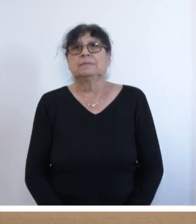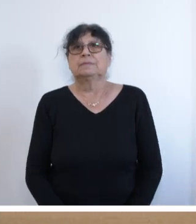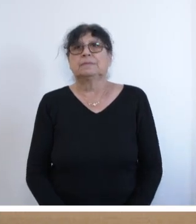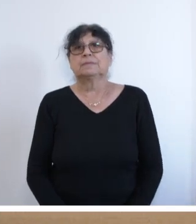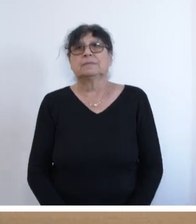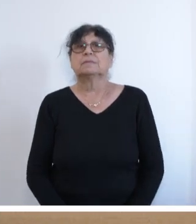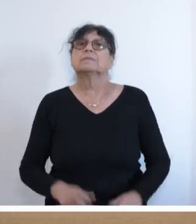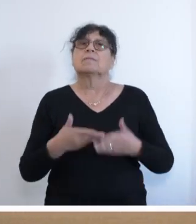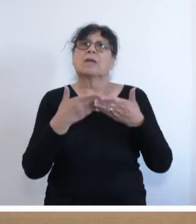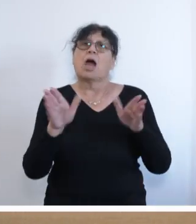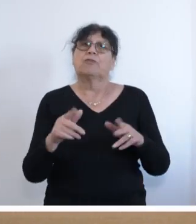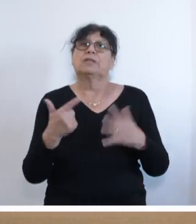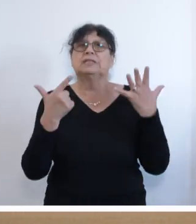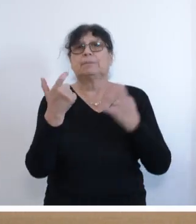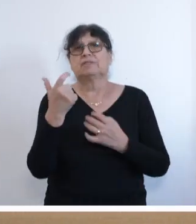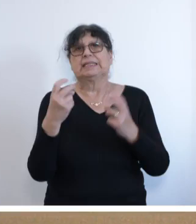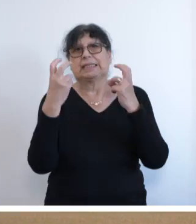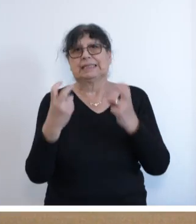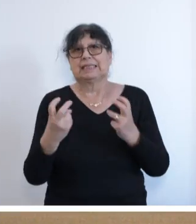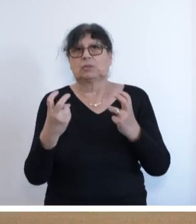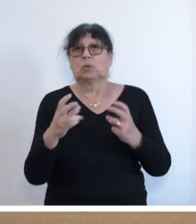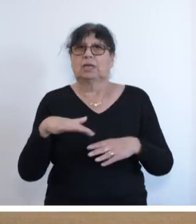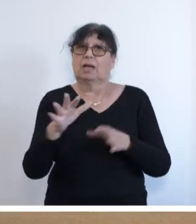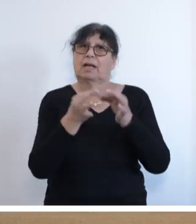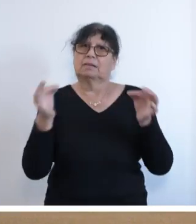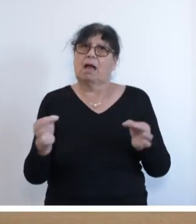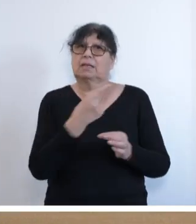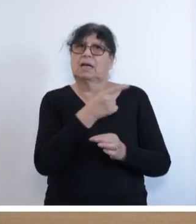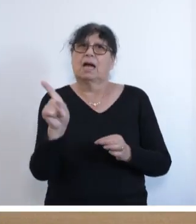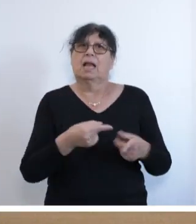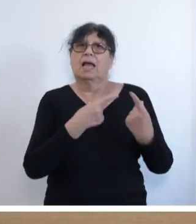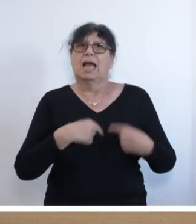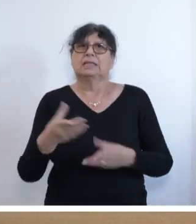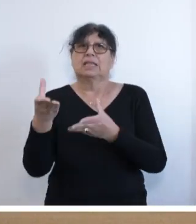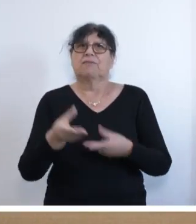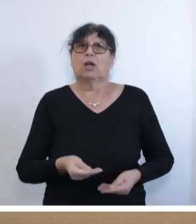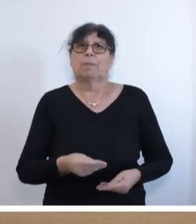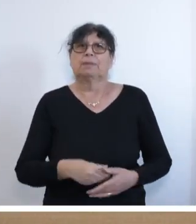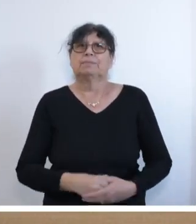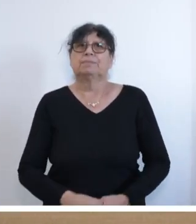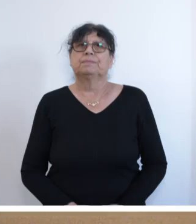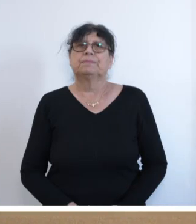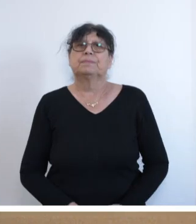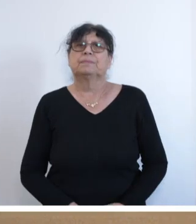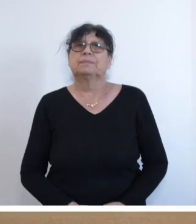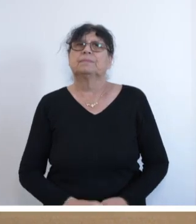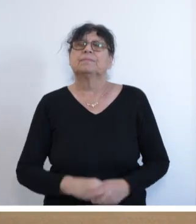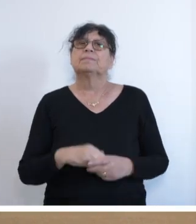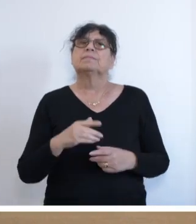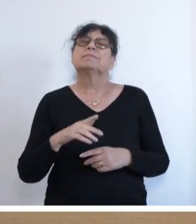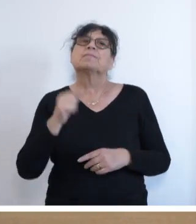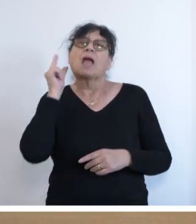Ich eröffne die 27. Sitzung des Landtages und heiße Sie dazu alle herzlich willkommen. Frau